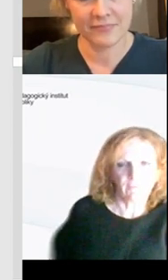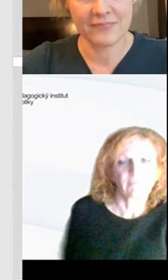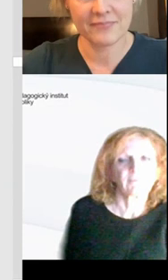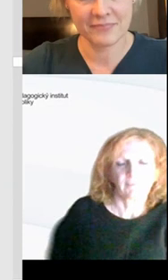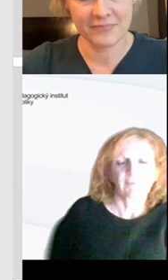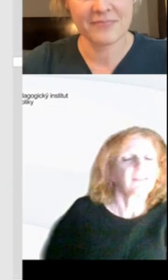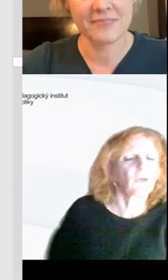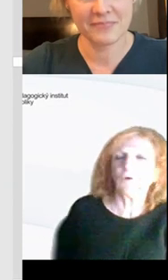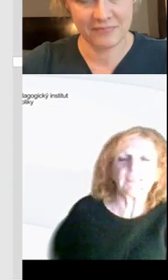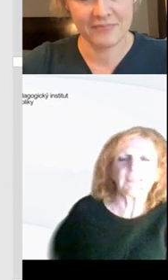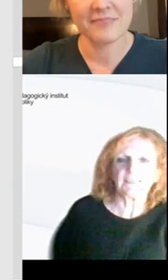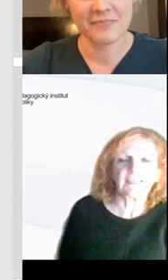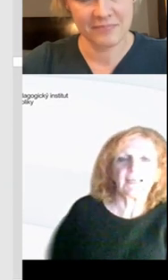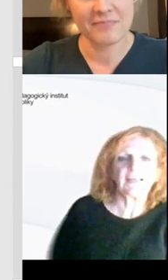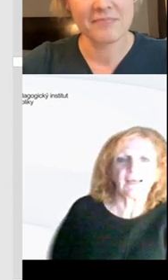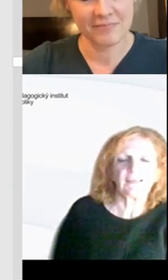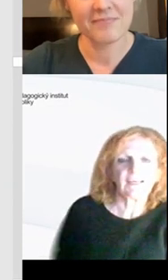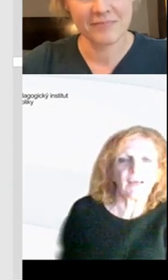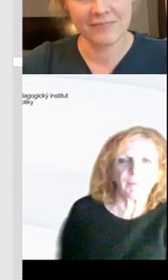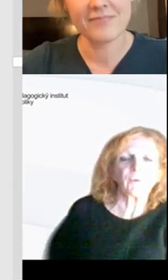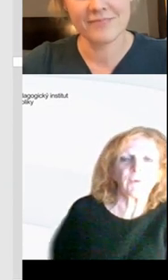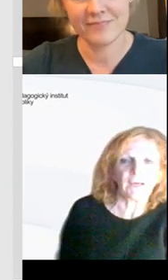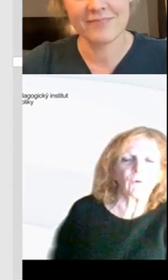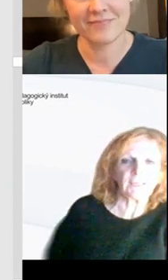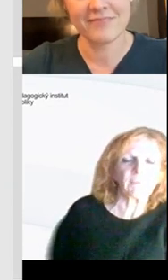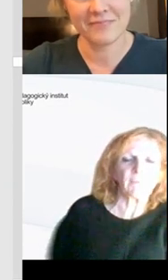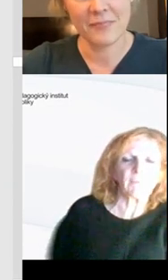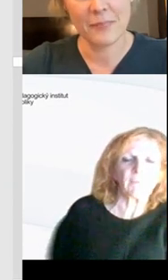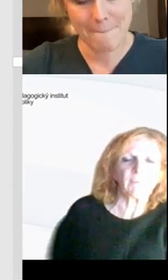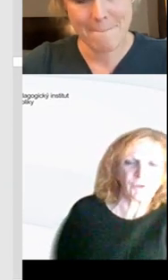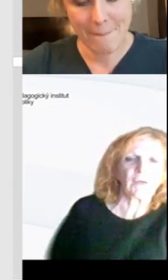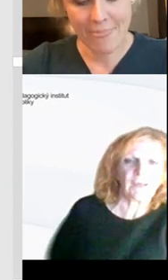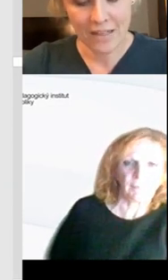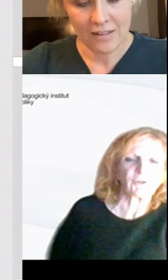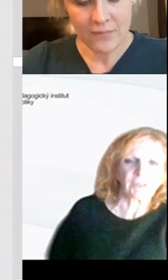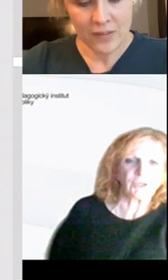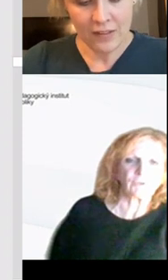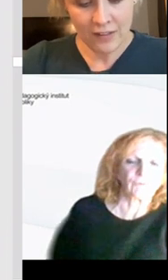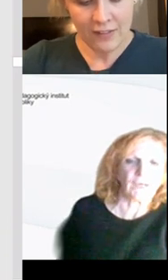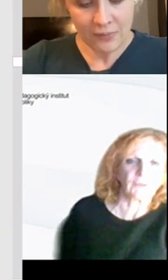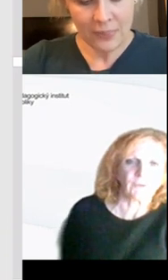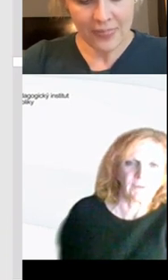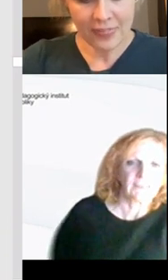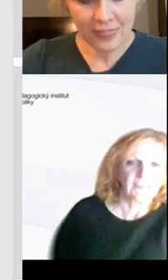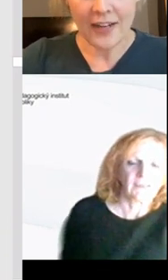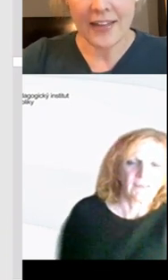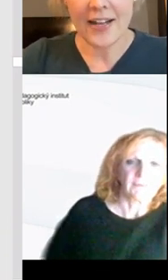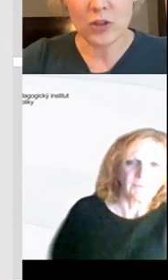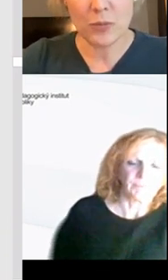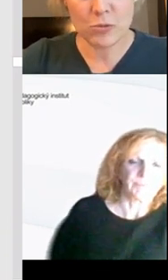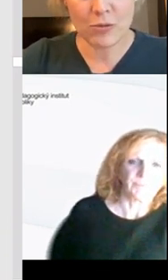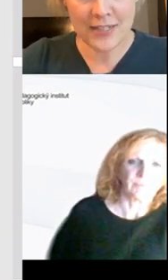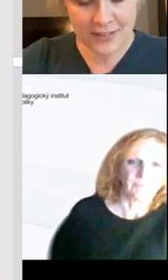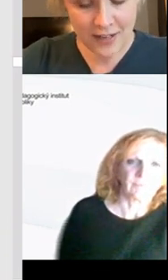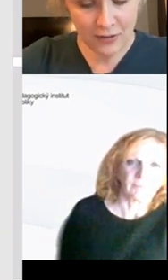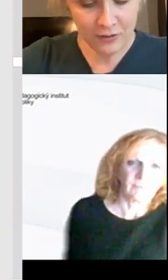jsem to řekla přijímavětelně. Jo, úplně jasně. Já nechám mailu, jako ona s tím má zkušenost ve škole a pak, když tak řeknu svůj názor. Tak